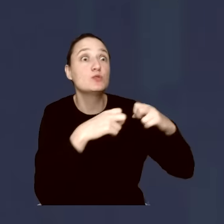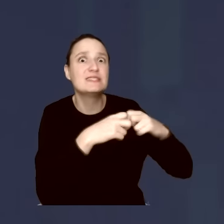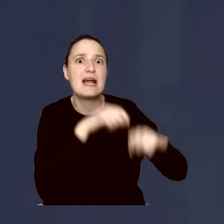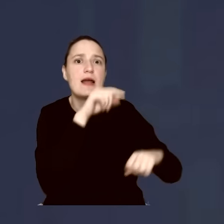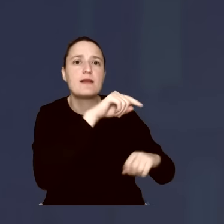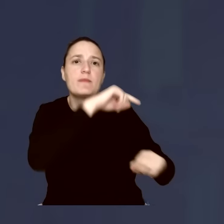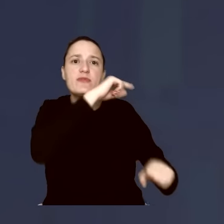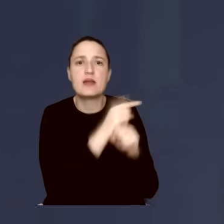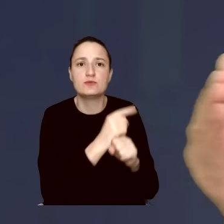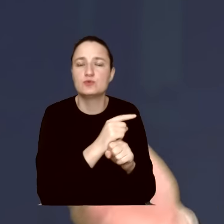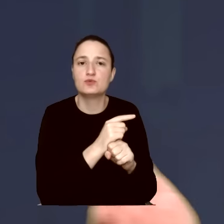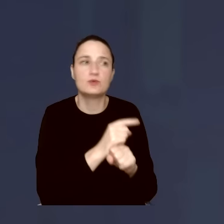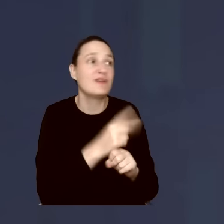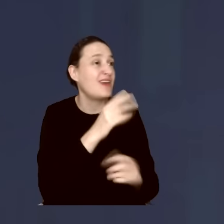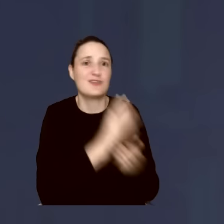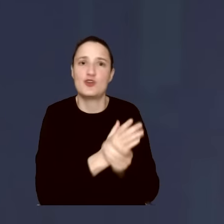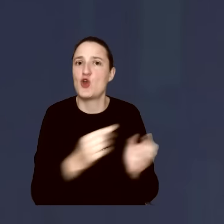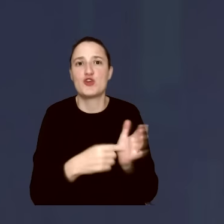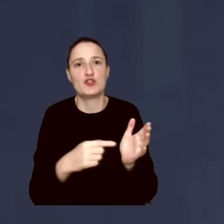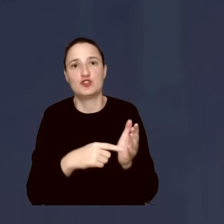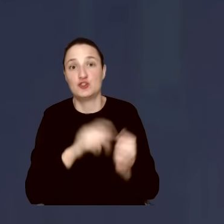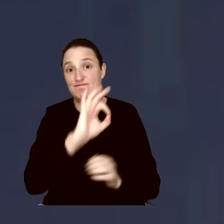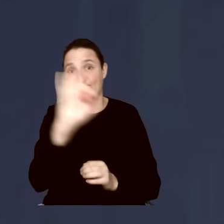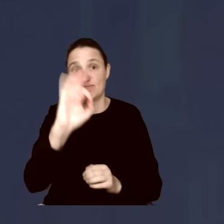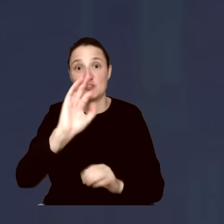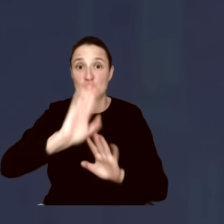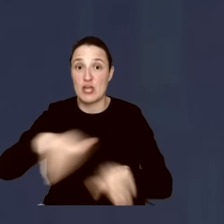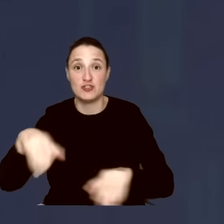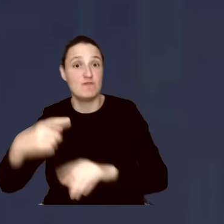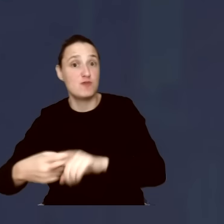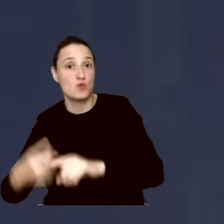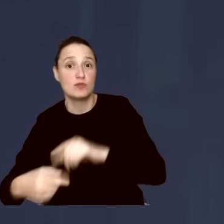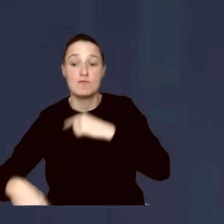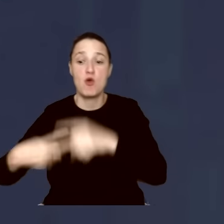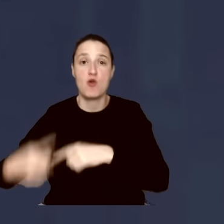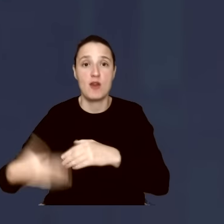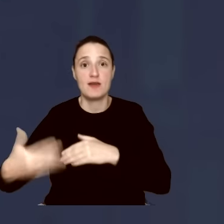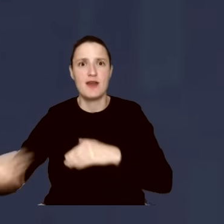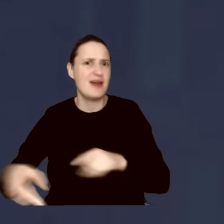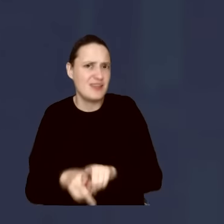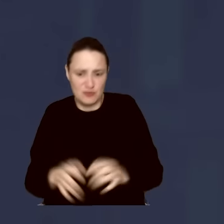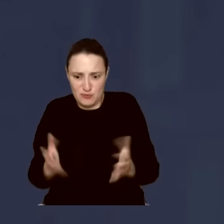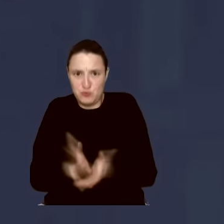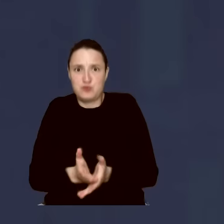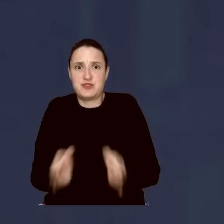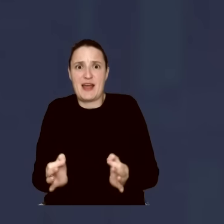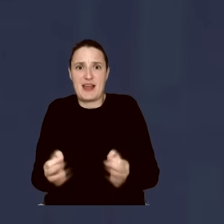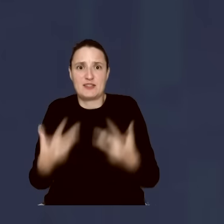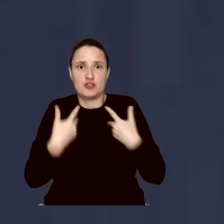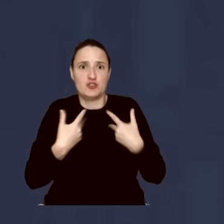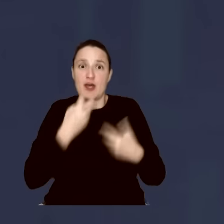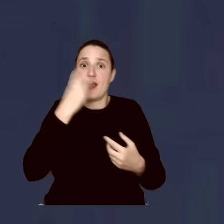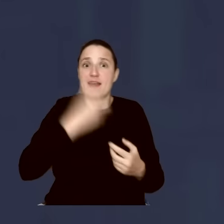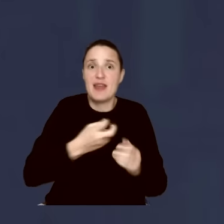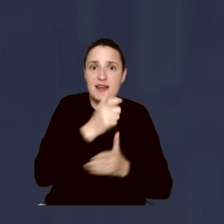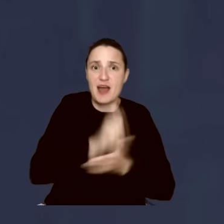nie tylko dotyczące waszych dzieci, waszych wnuków, ale również waszego codziennego życia, waszych rachunków za energię elektryczną, za